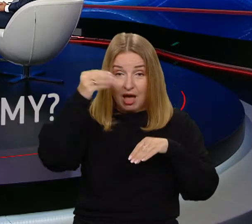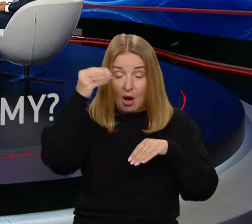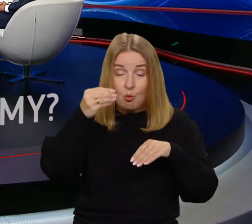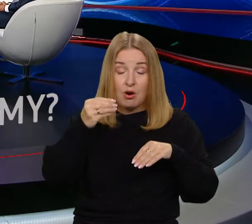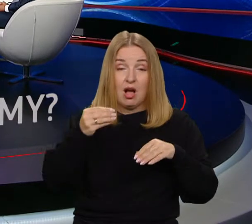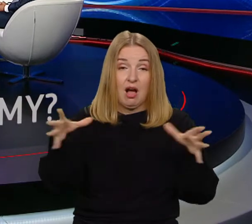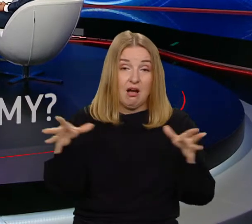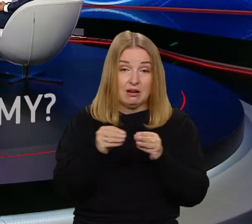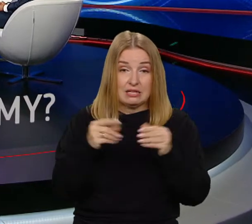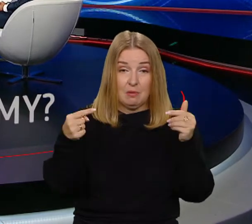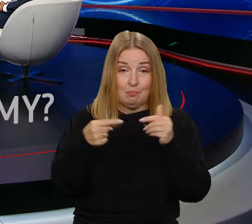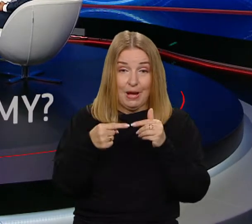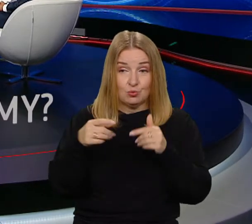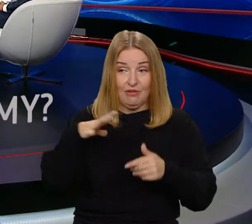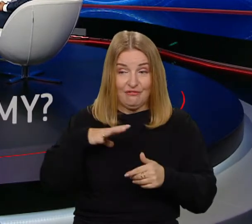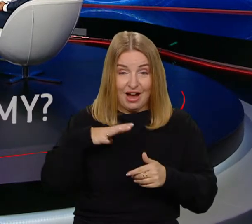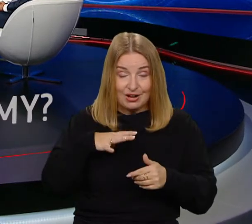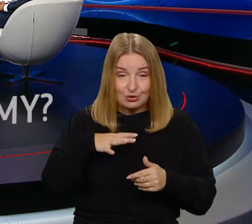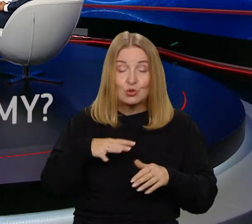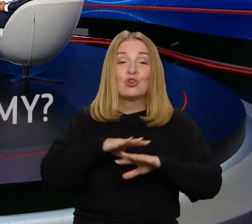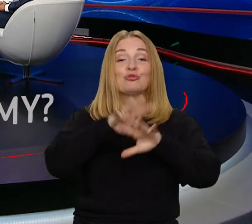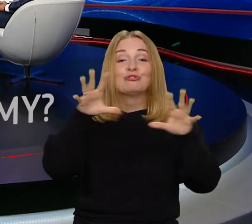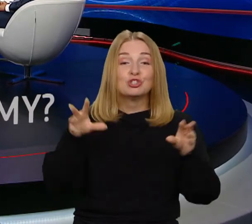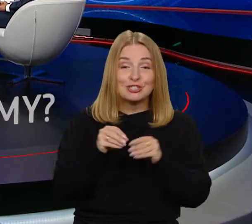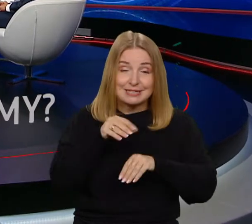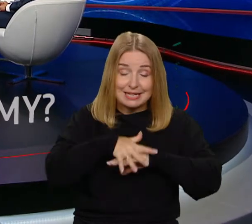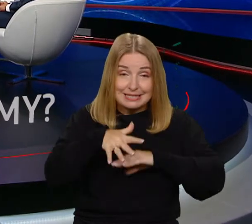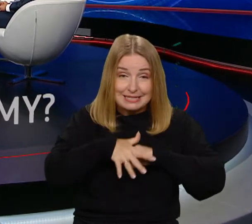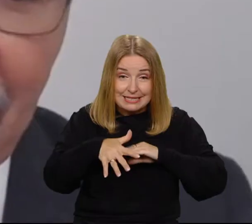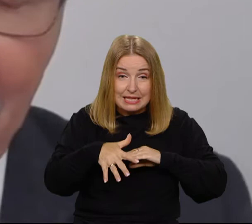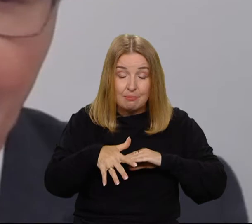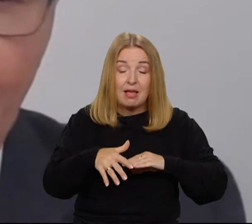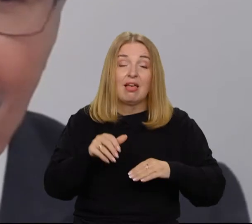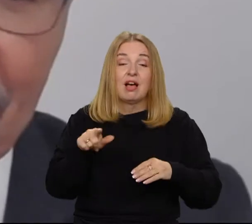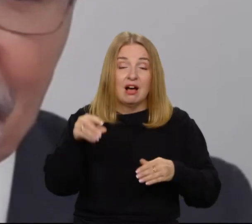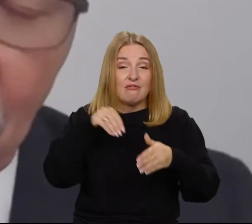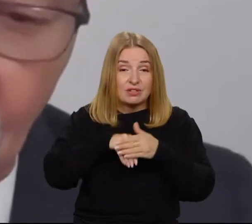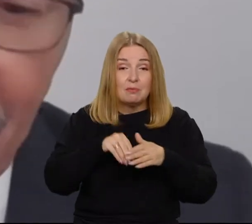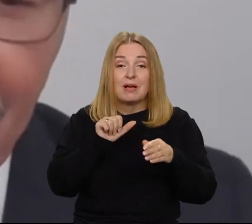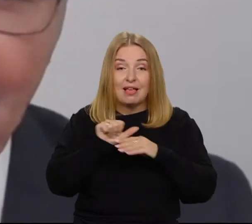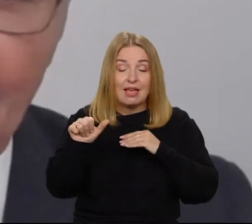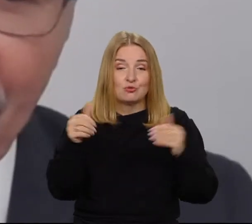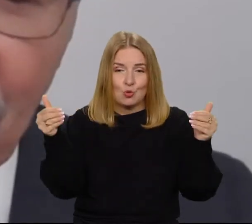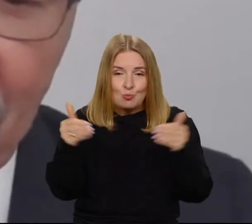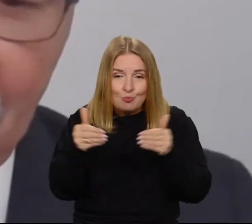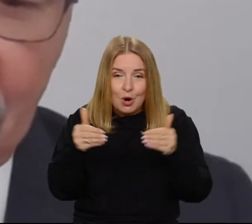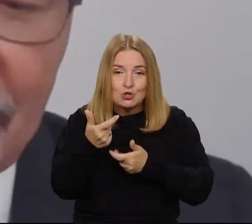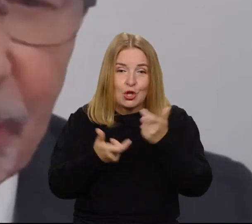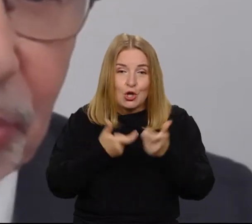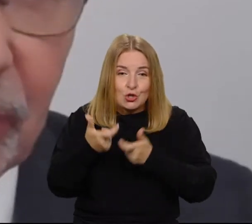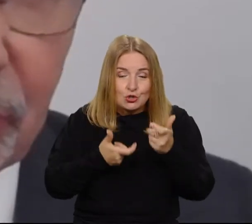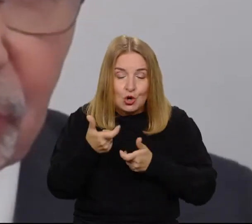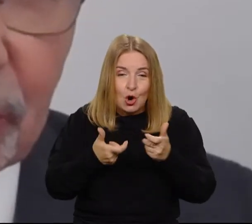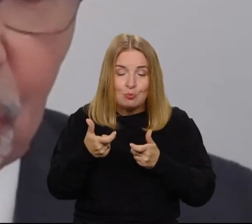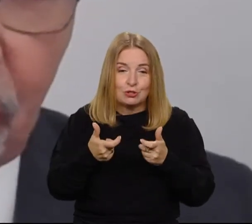uznawanym i tutaj te systemy wartości jednak powszechnie uznawane można w odrębnić,